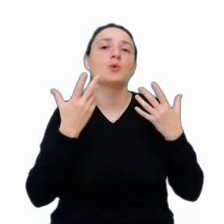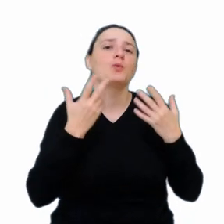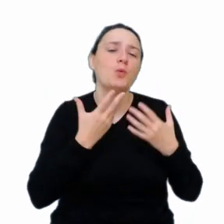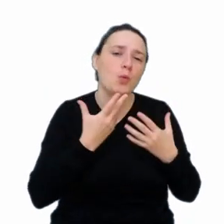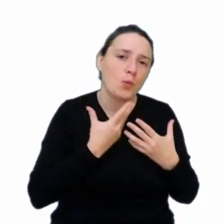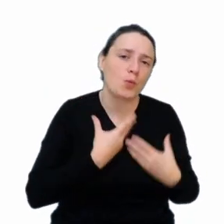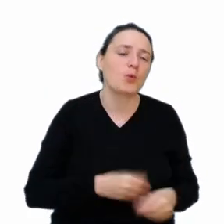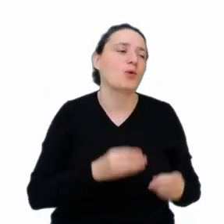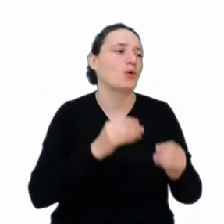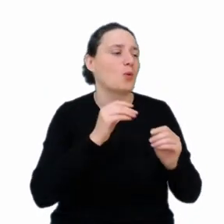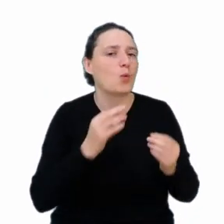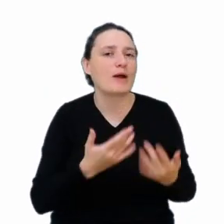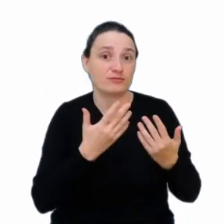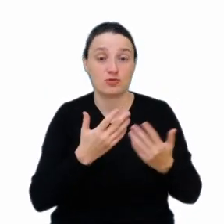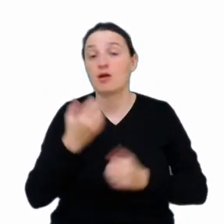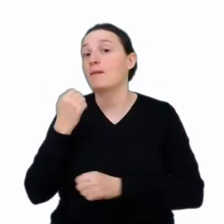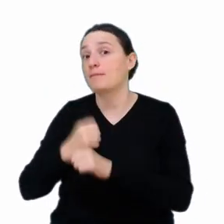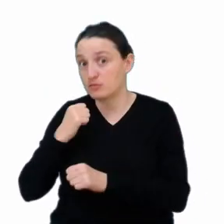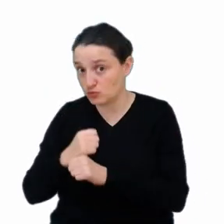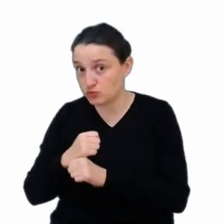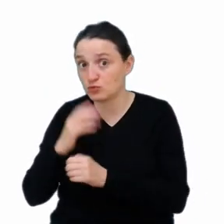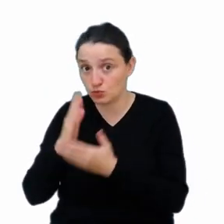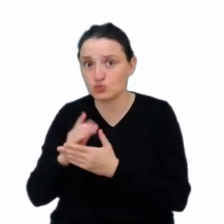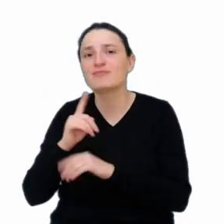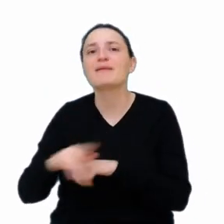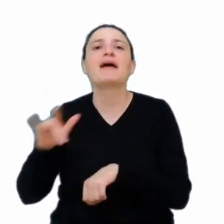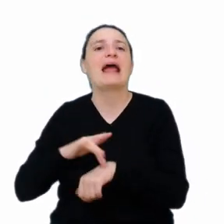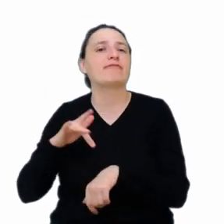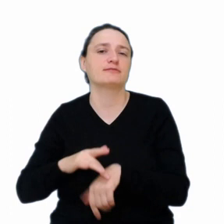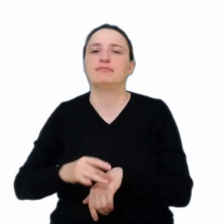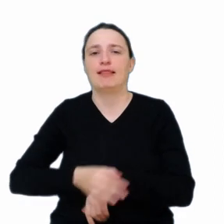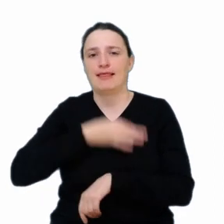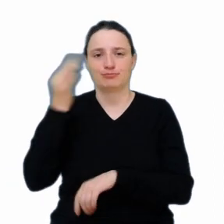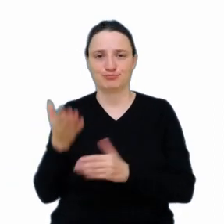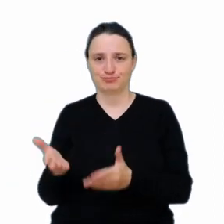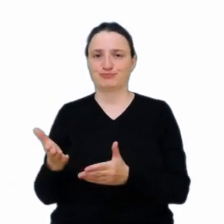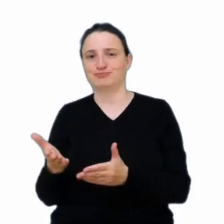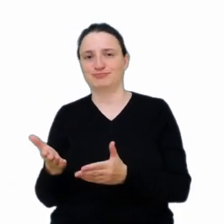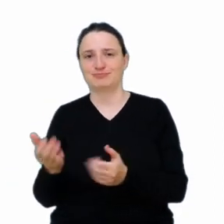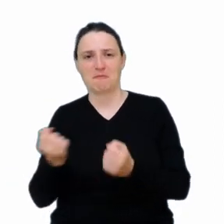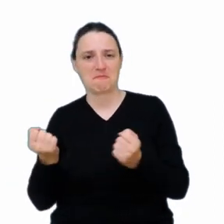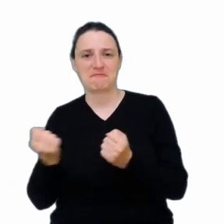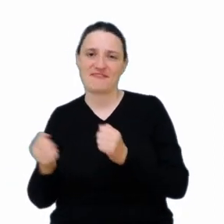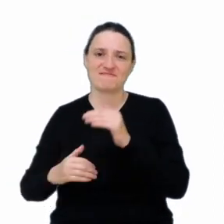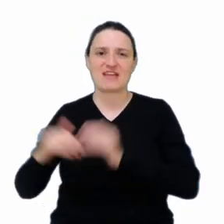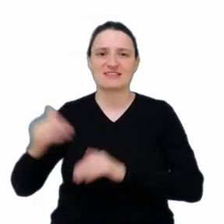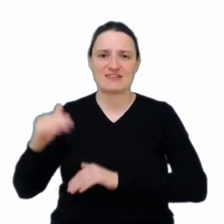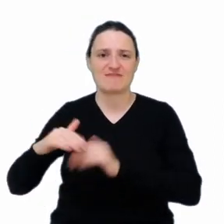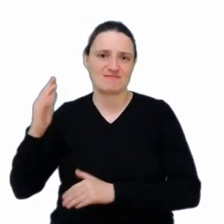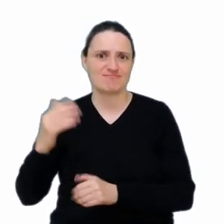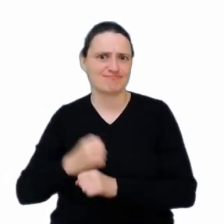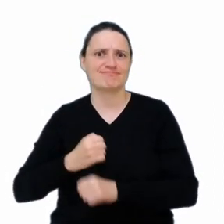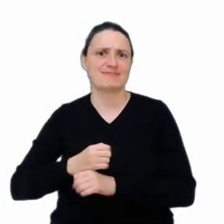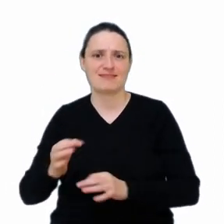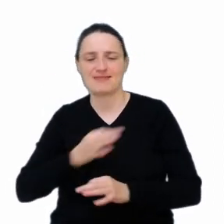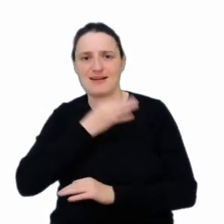albo jeżeli już pracujemy, to staraliśmy się, żeby efekt tej pracy był jak największy, jak najbardziej ta nasza praca była optymalna.